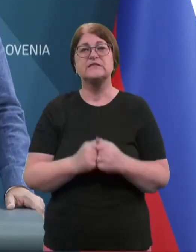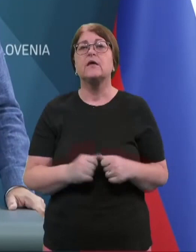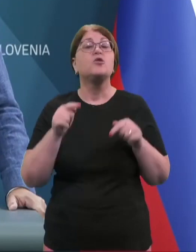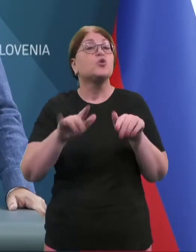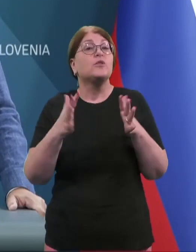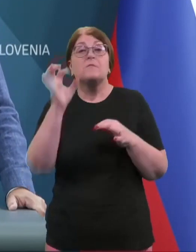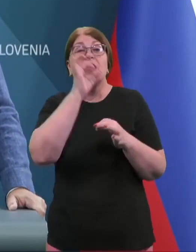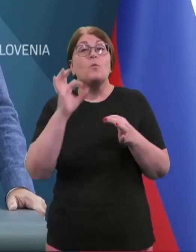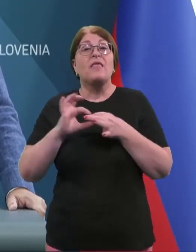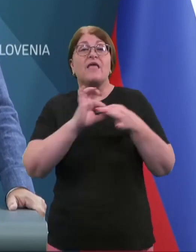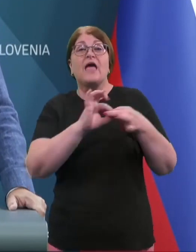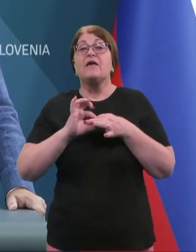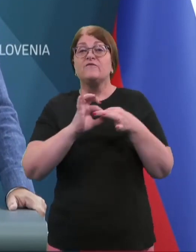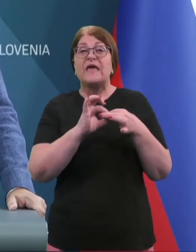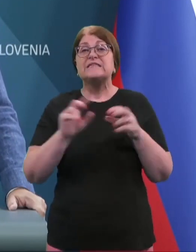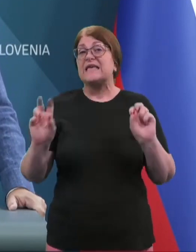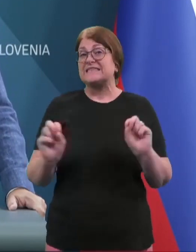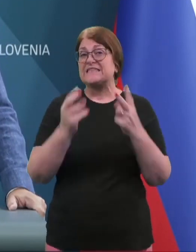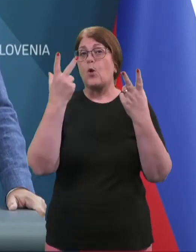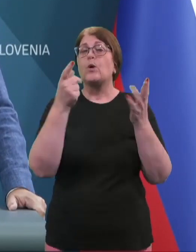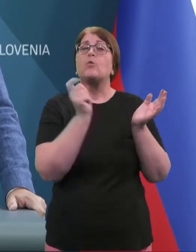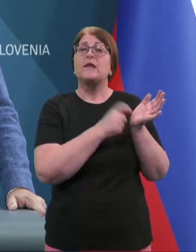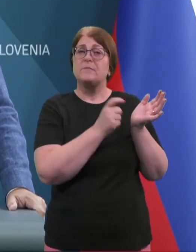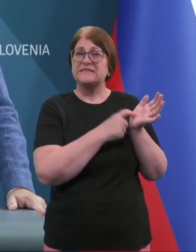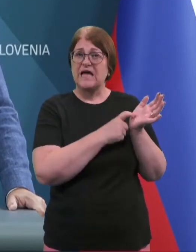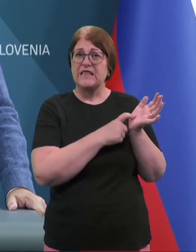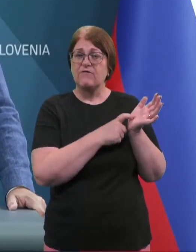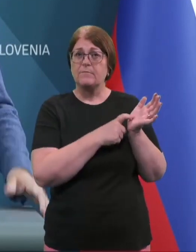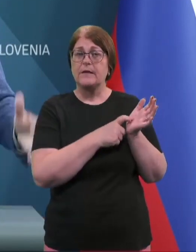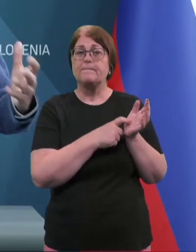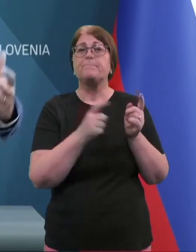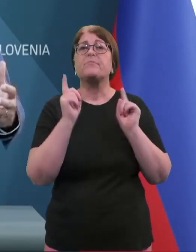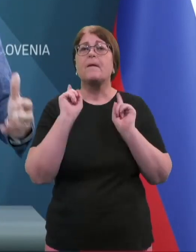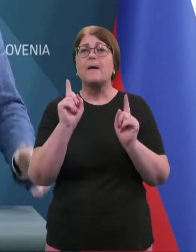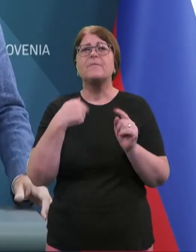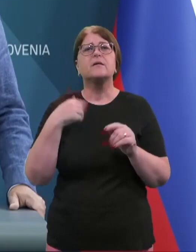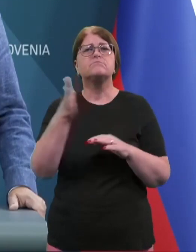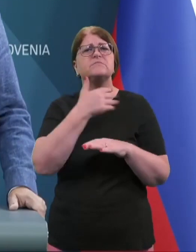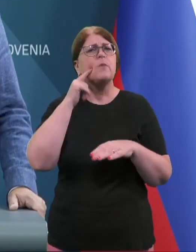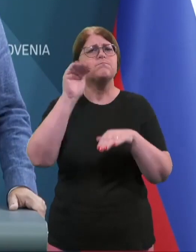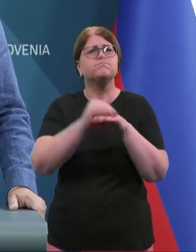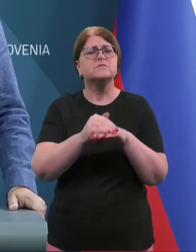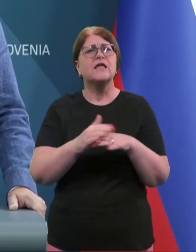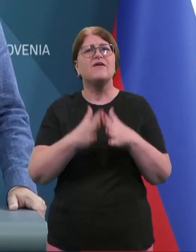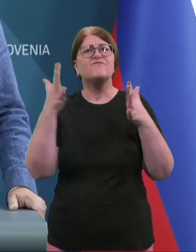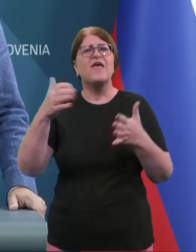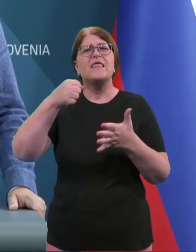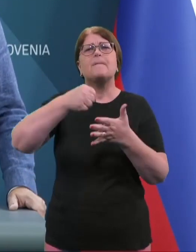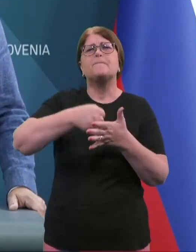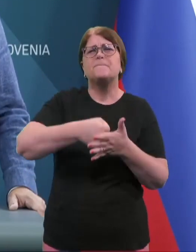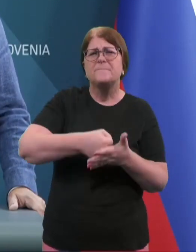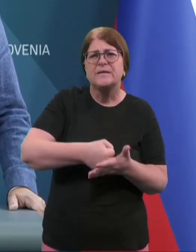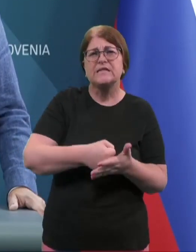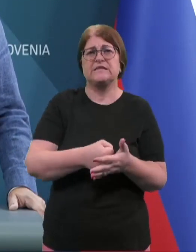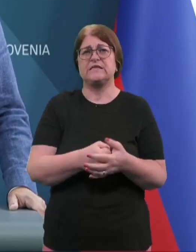veze z stavkovnimi zahtevami, pač pa zaznali smo velik pritisk in